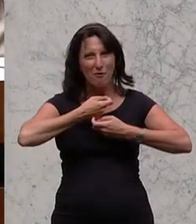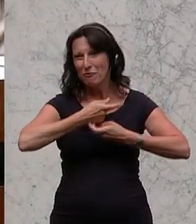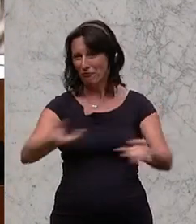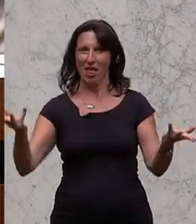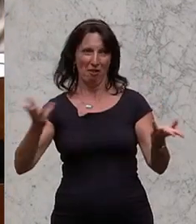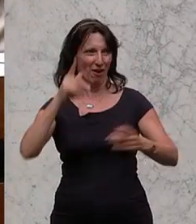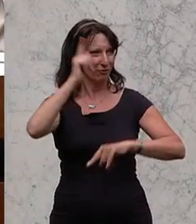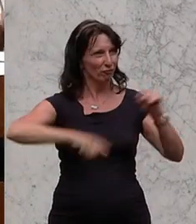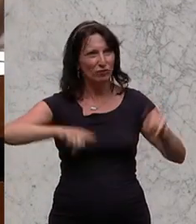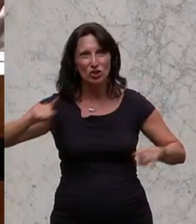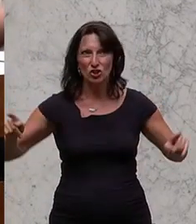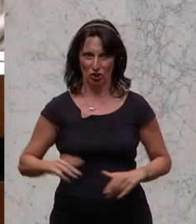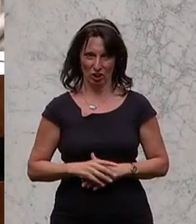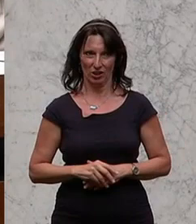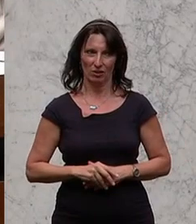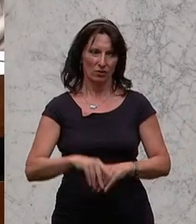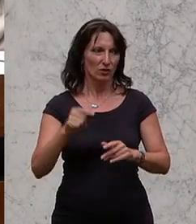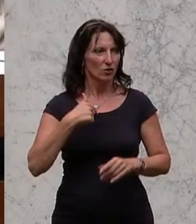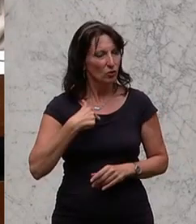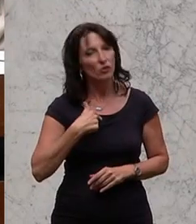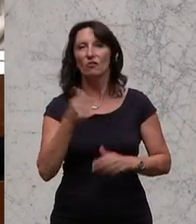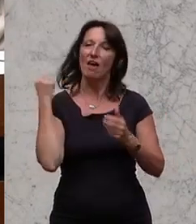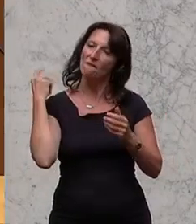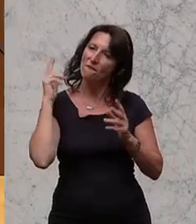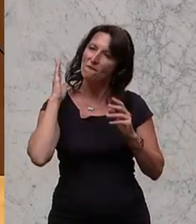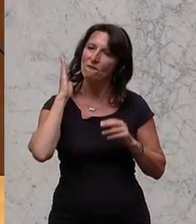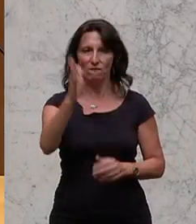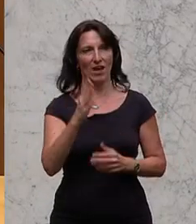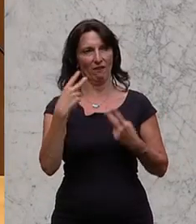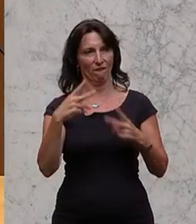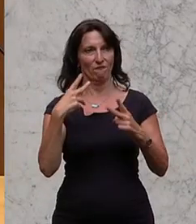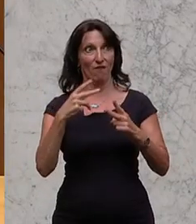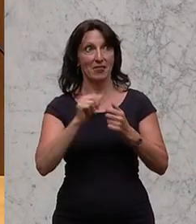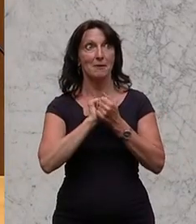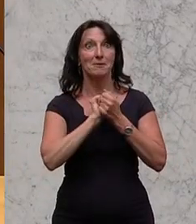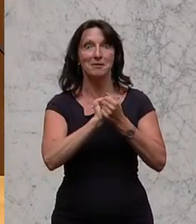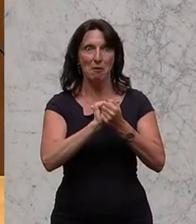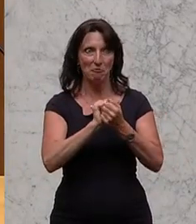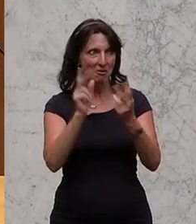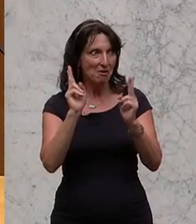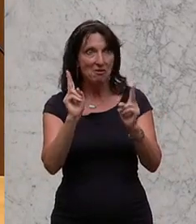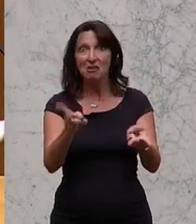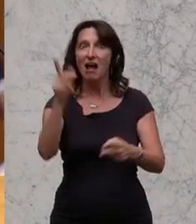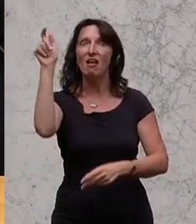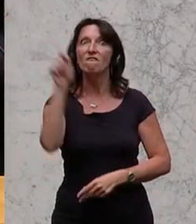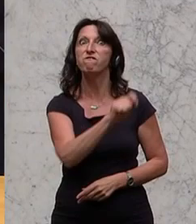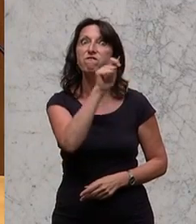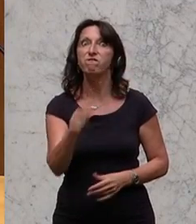auch eine mittlere Reife. Und dafür werden wir weiter kämpfen. Liebe Bürgerinnen und Bürger, Sie können dieses Angebot wählen.